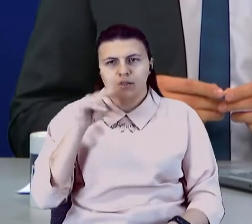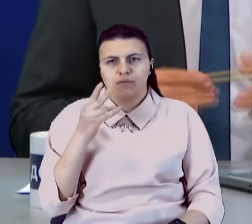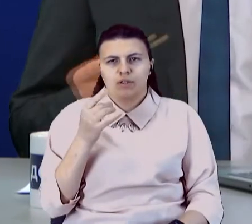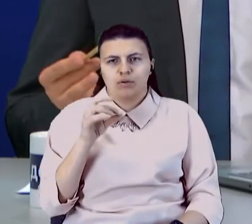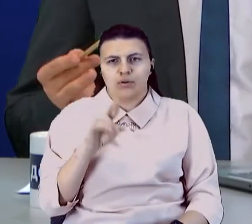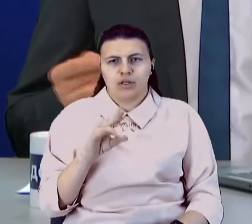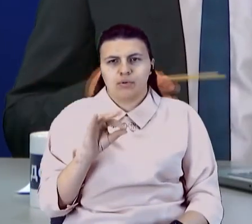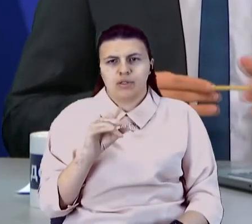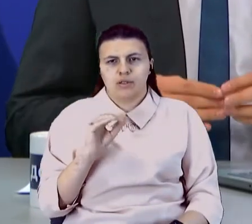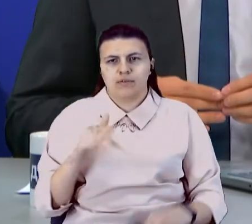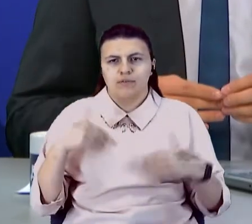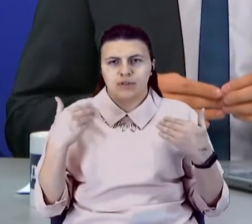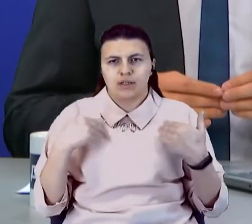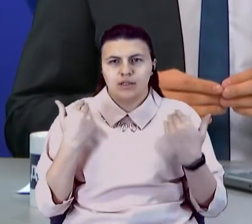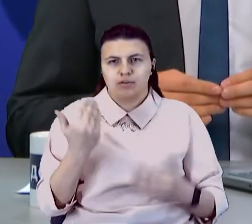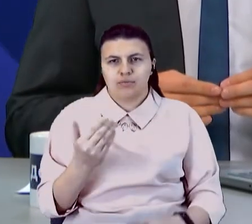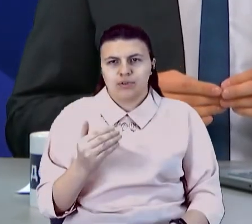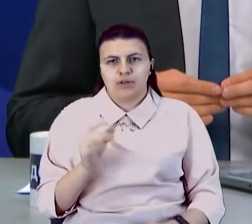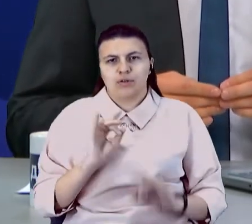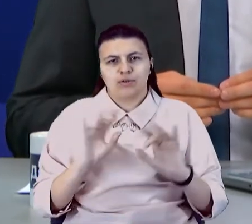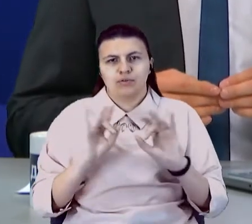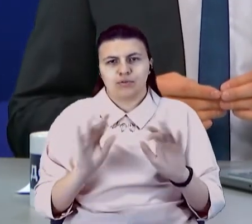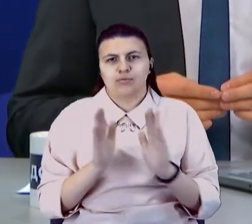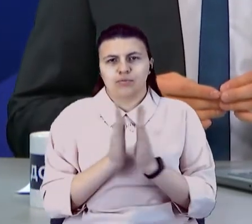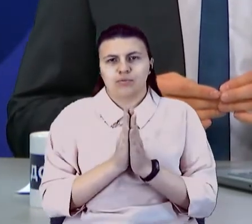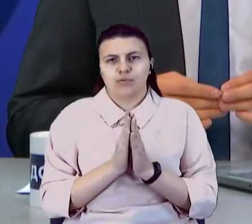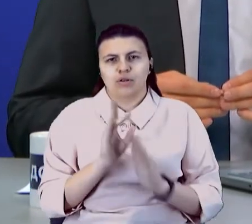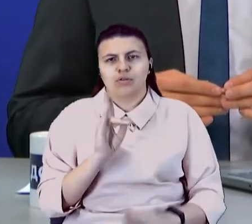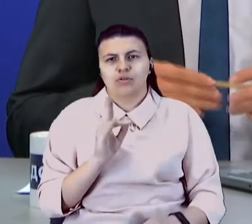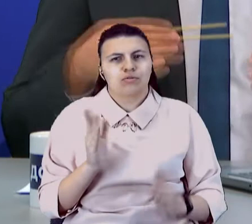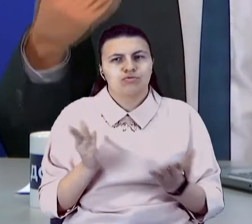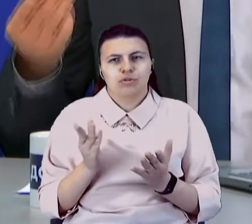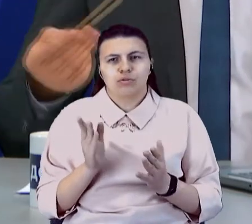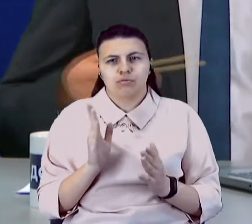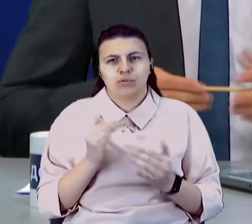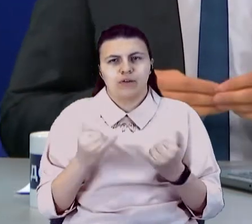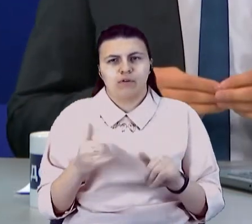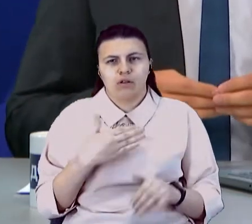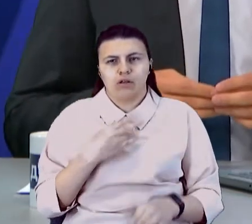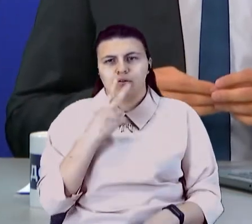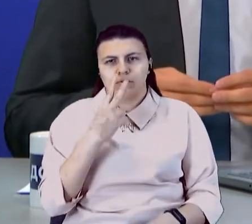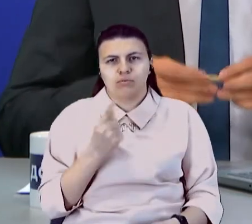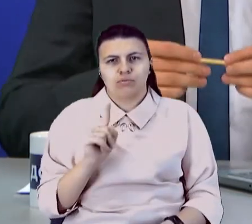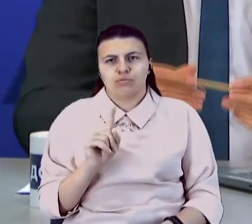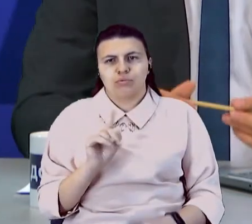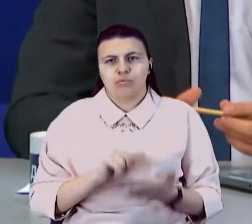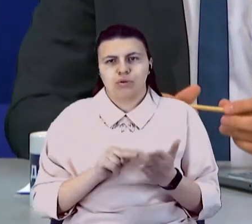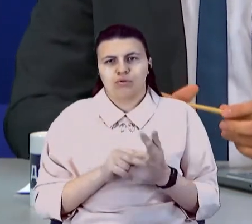Вікторія, вітаю тебе. Розкажи, будь ласка, чим дивуватимеш наших глядачів, про що плануєш їм розказати?